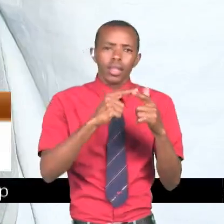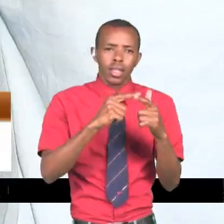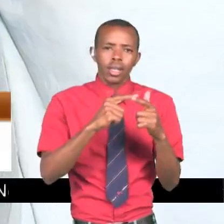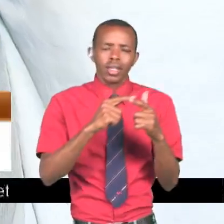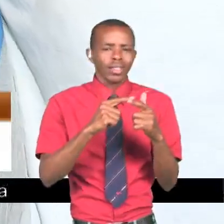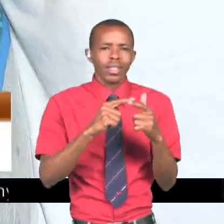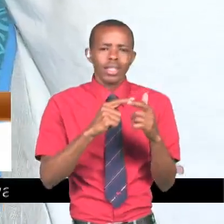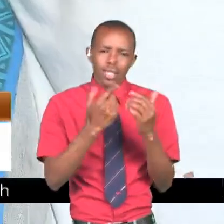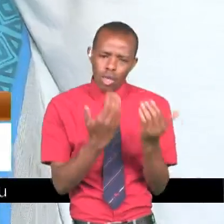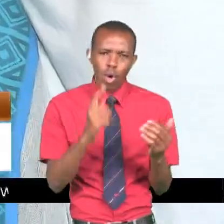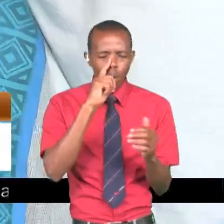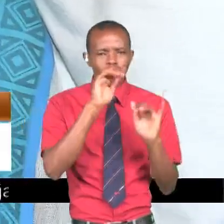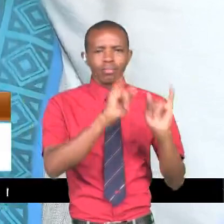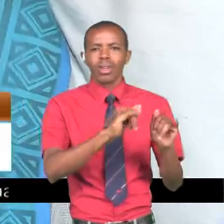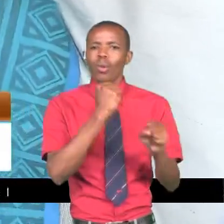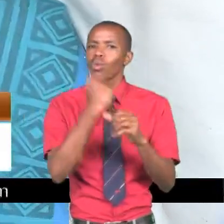Akaye. Kwa sasa nitafanya nini?